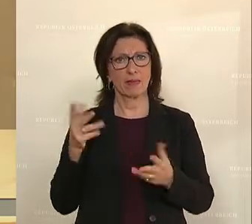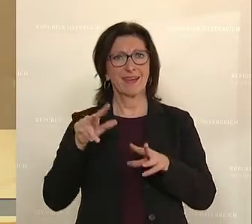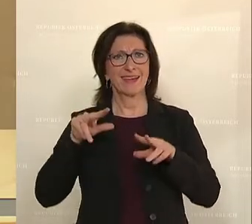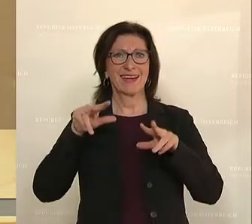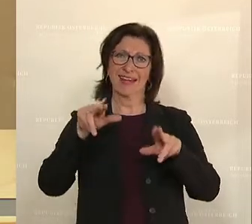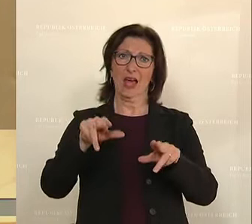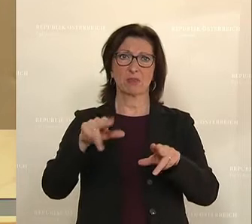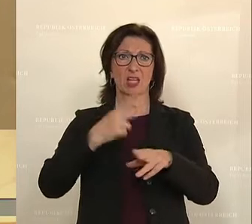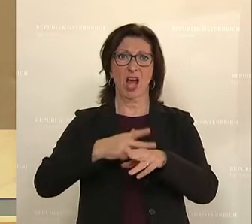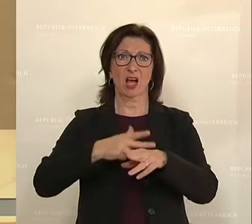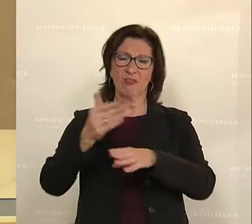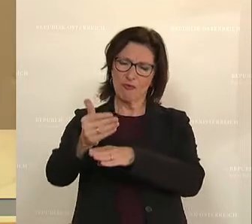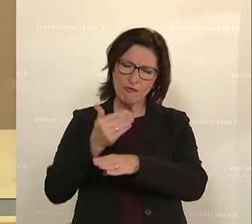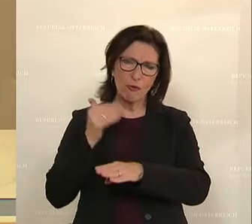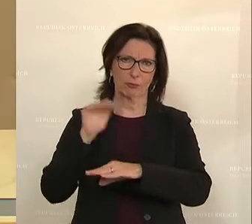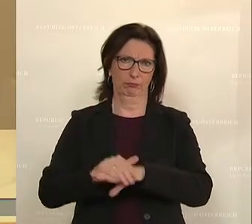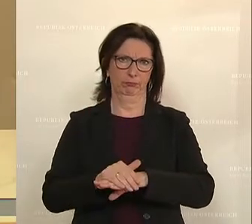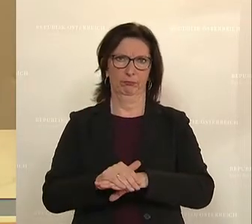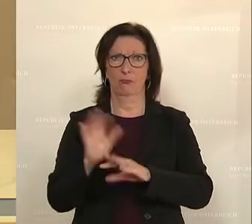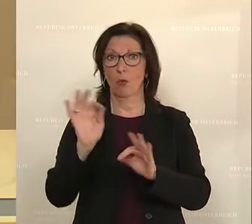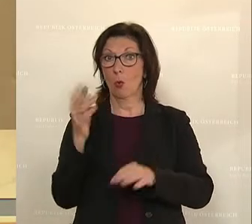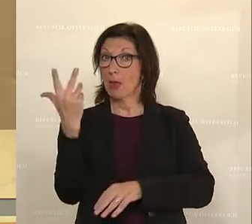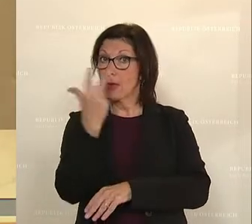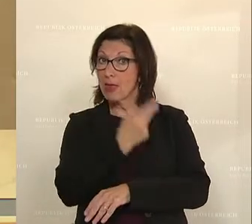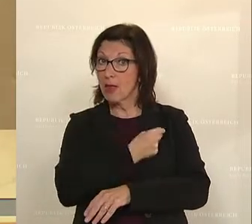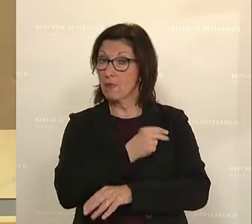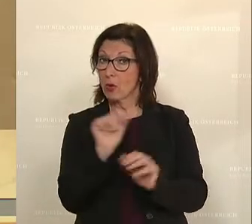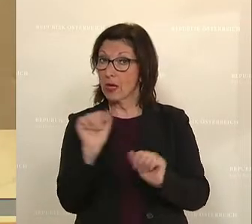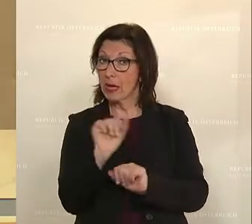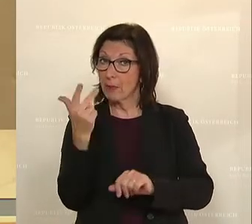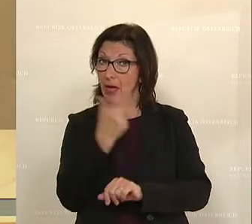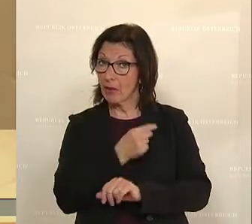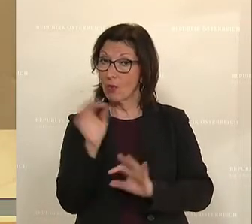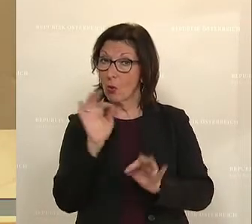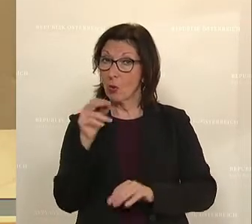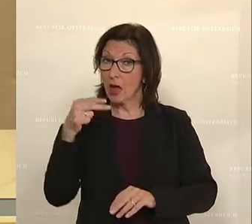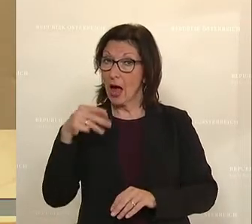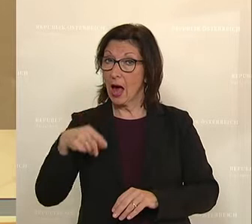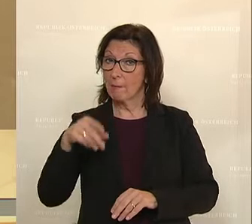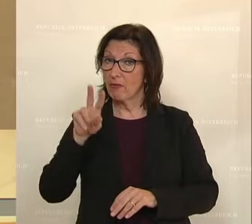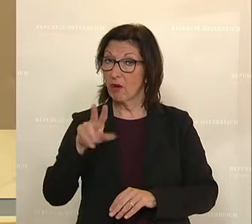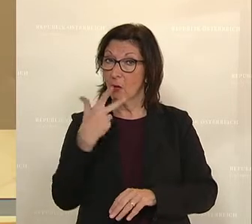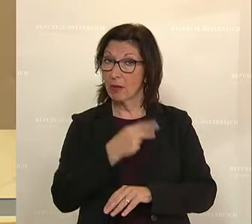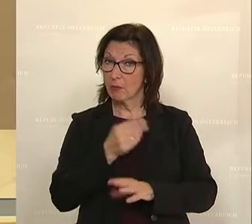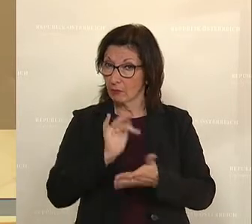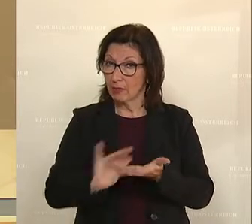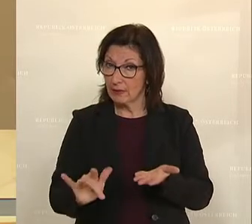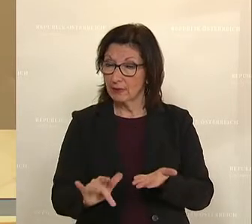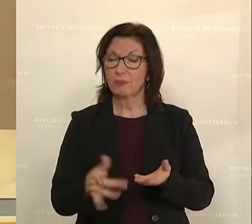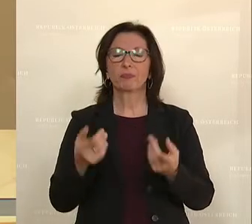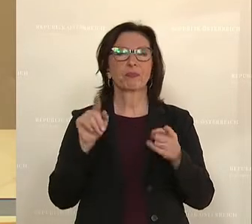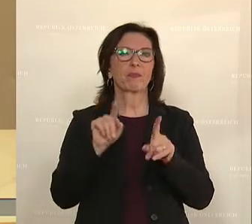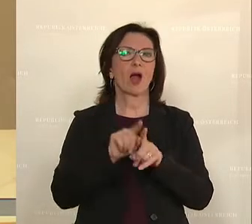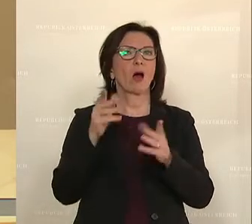Krebserkrankungen, Impfungen wie die Influenza oder die kostenlose HPV-Impfung, die Schaffung der verbesserten